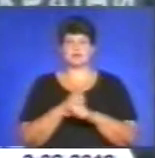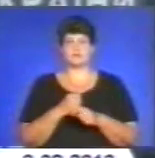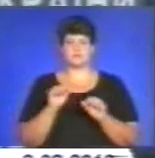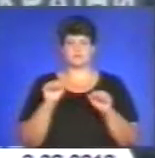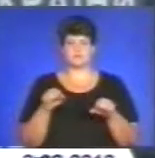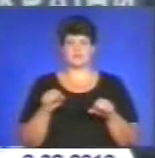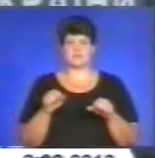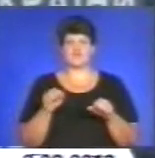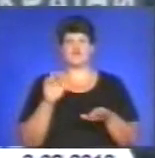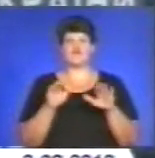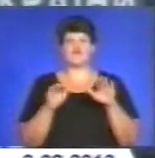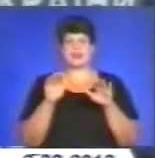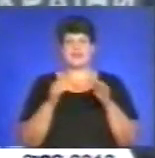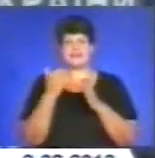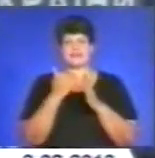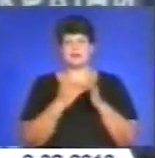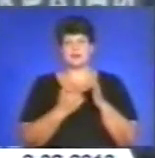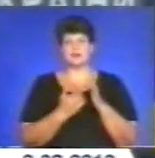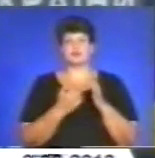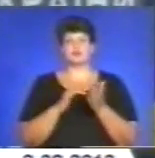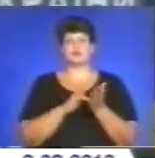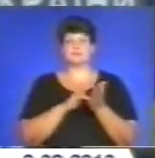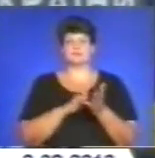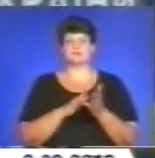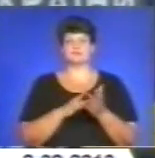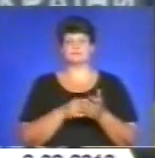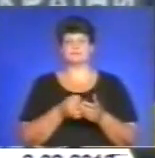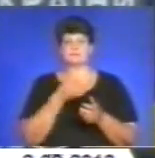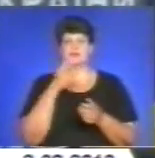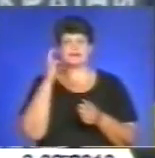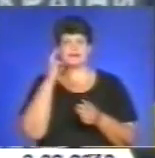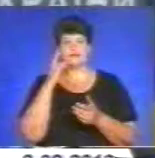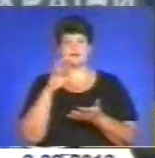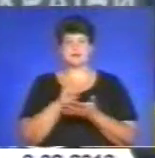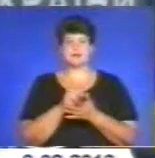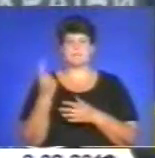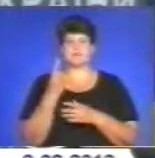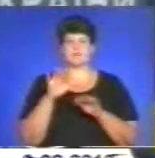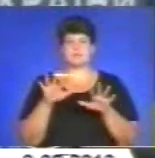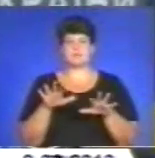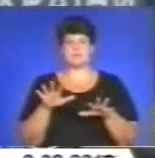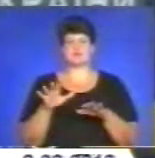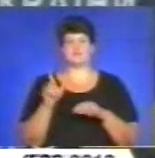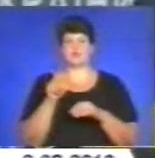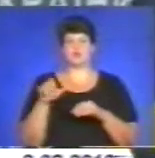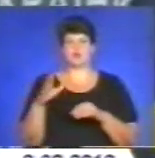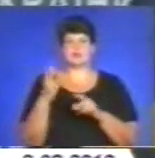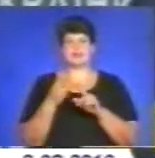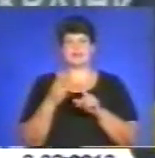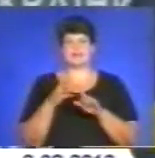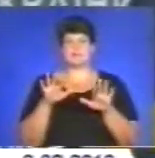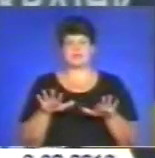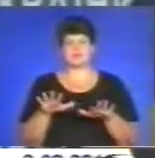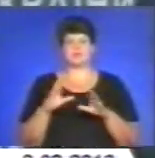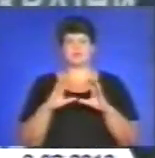рейтингі привлекательних туристичних направлень Київ зайняв перше місто в Європі і третє місто в світу. У 2022